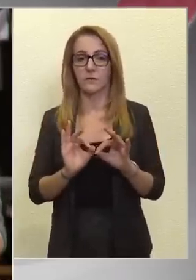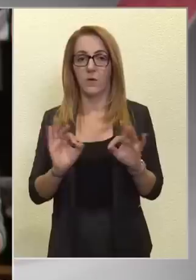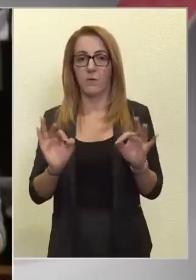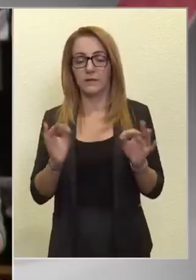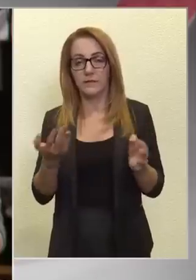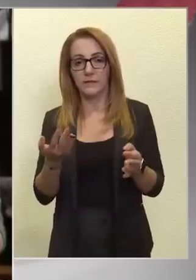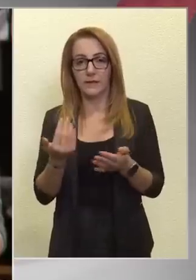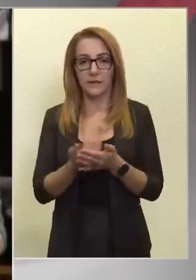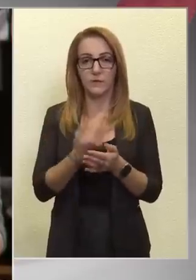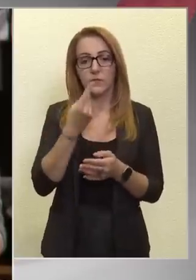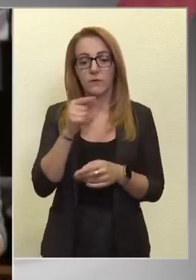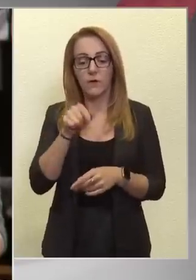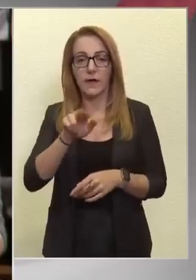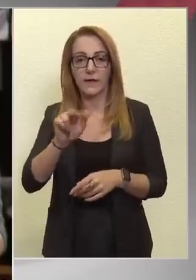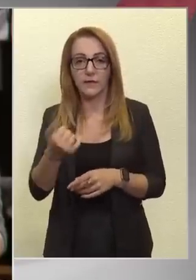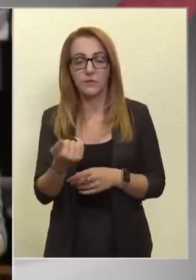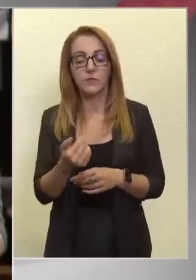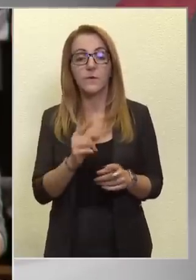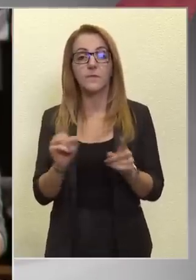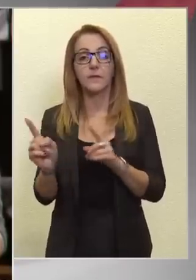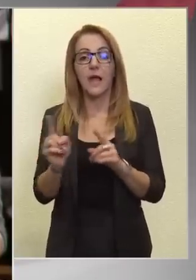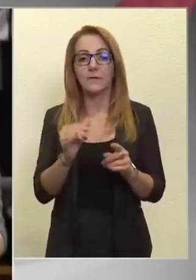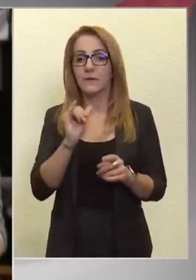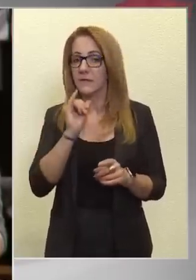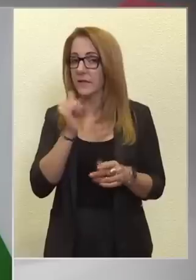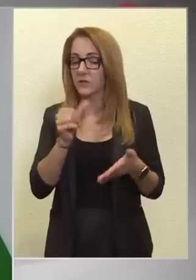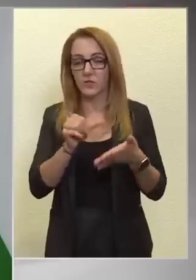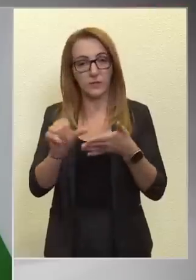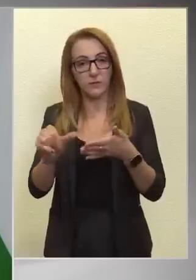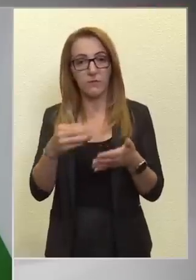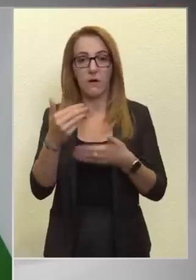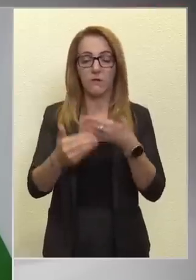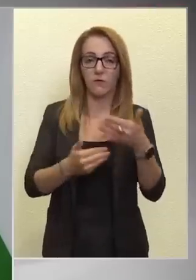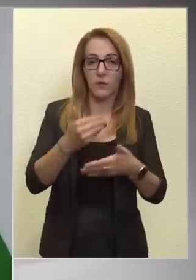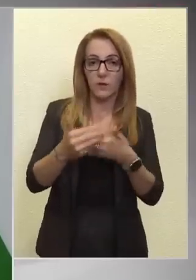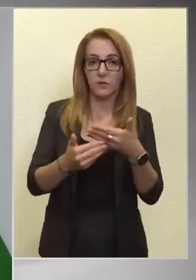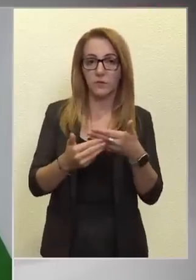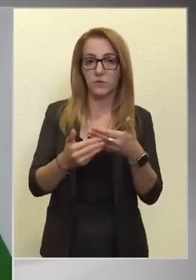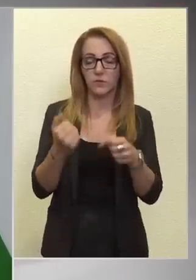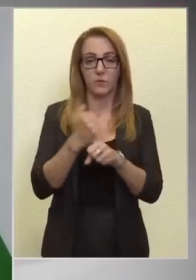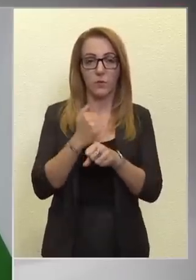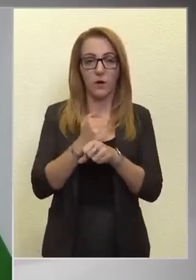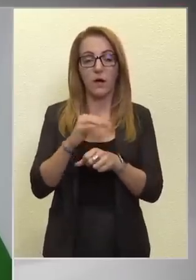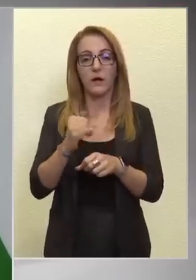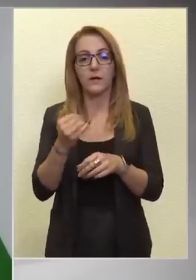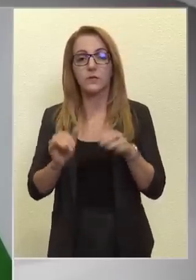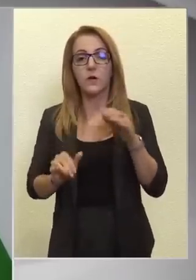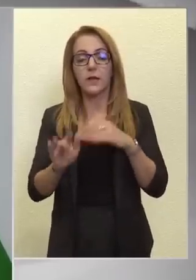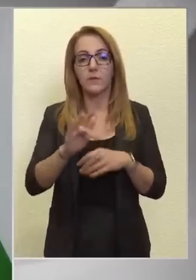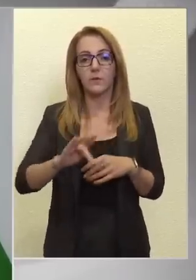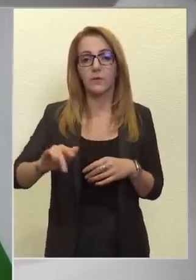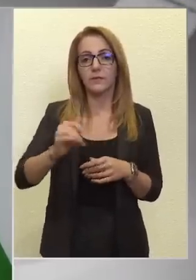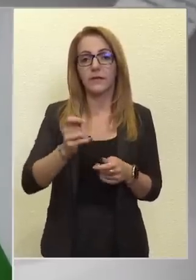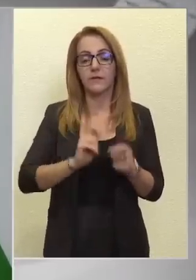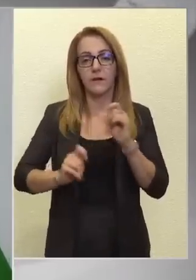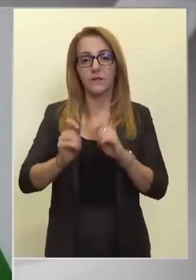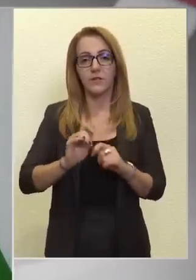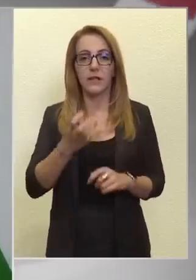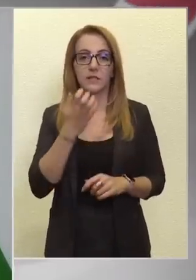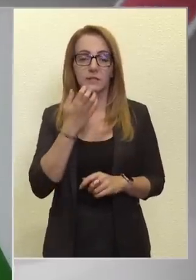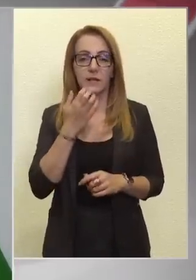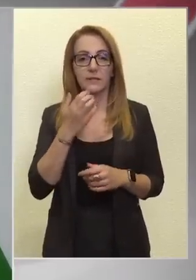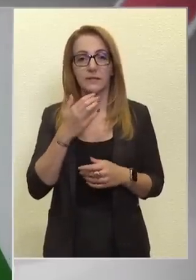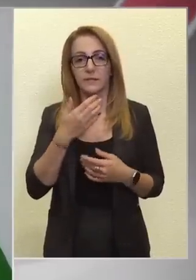szükség lenne erre is. Igen, átmenetileg sincs kihúzva, tehát folyamatosak a munkák, és a repülőtér megvásárlási